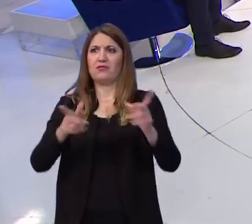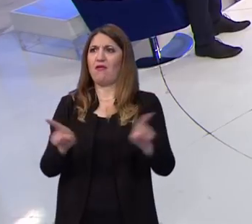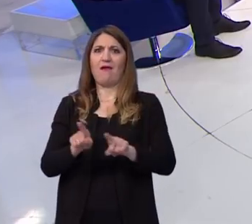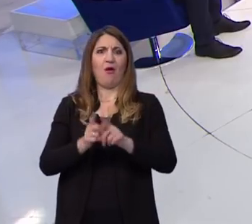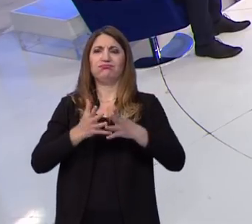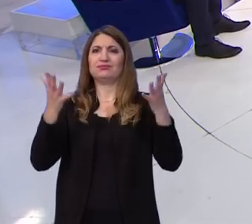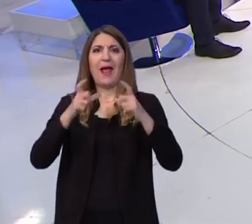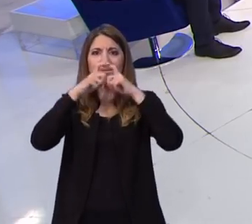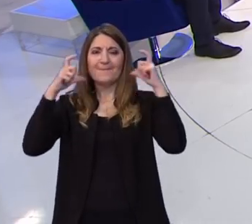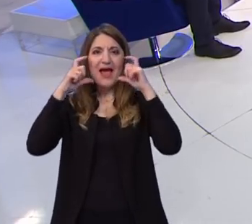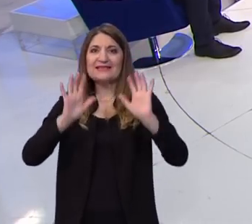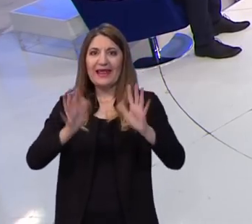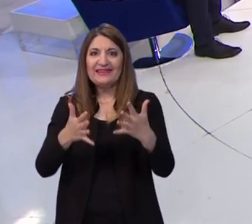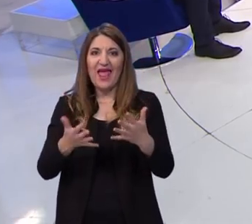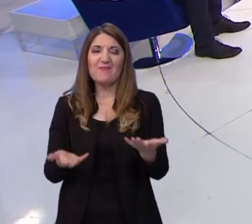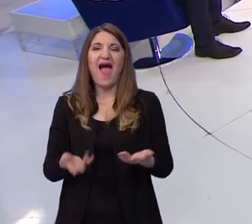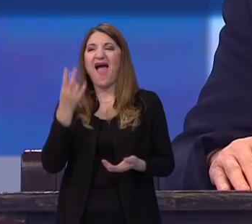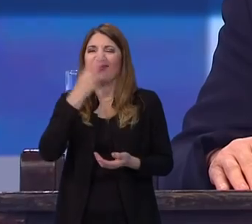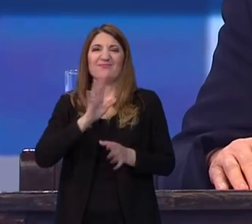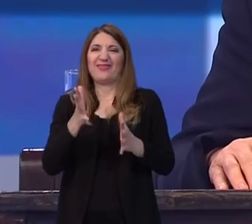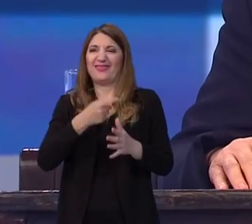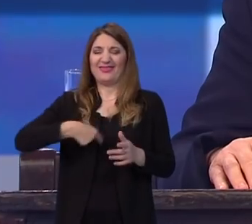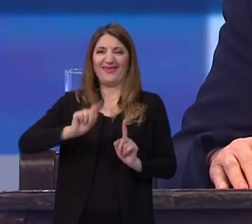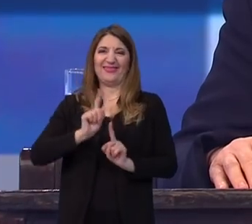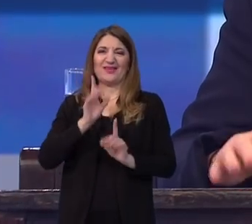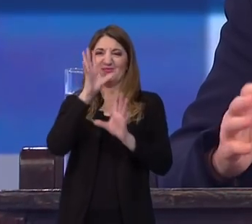ne možemo im zamjeriti. Međutim,